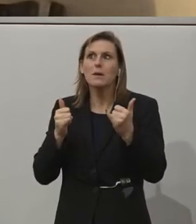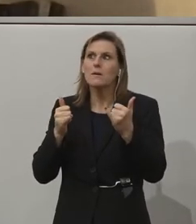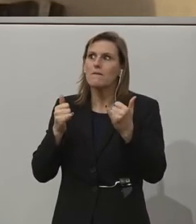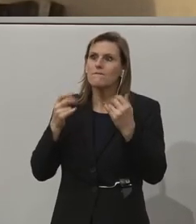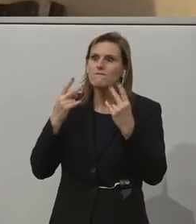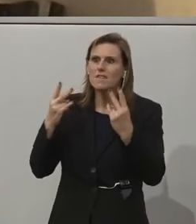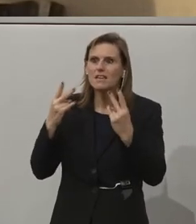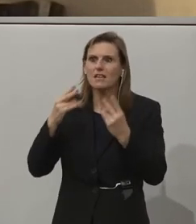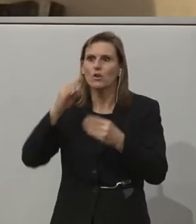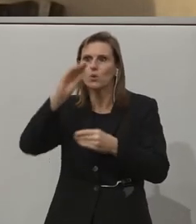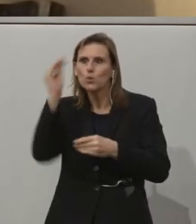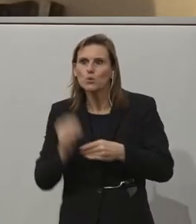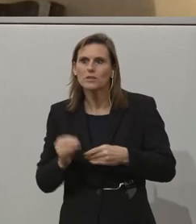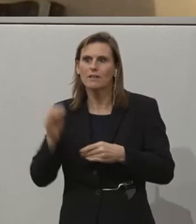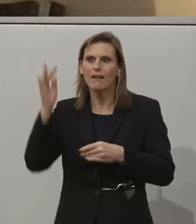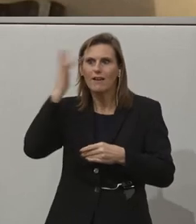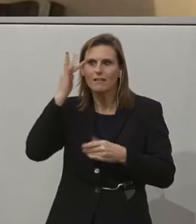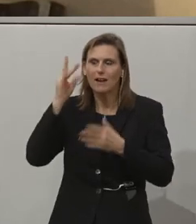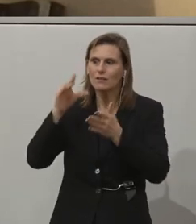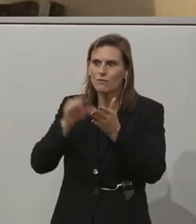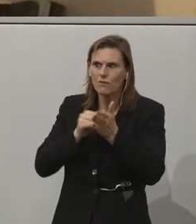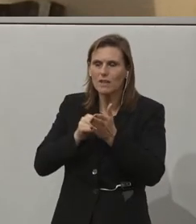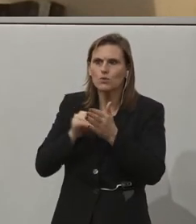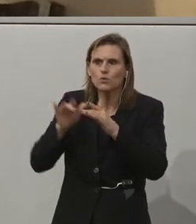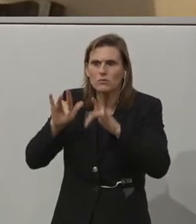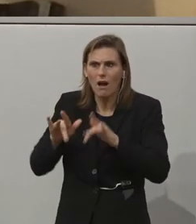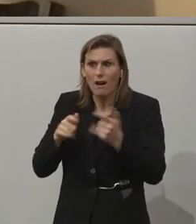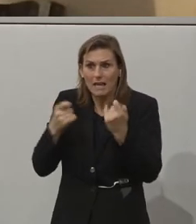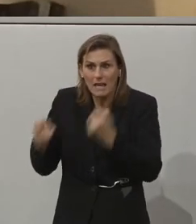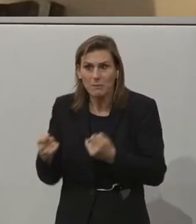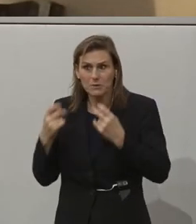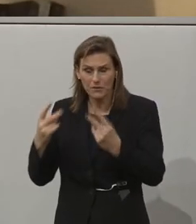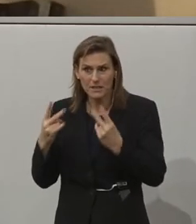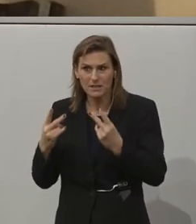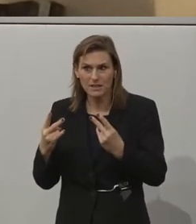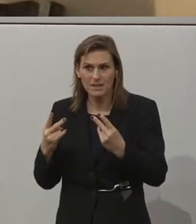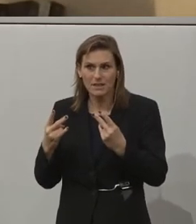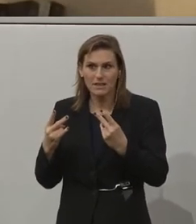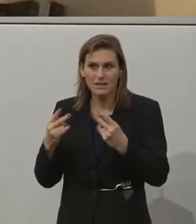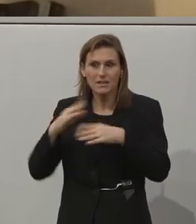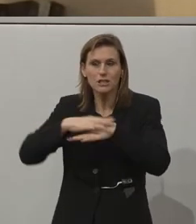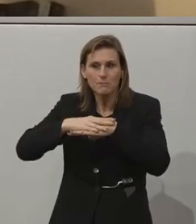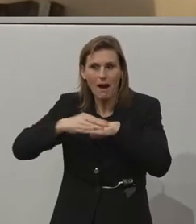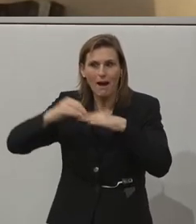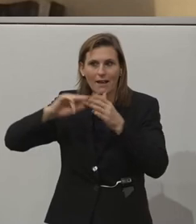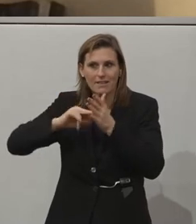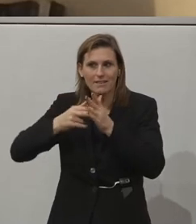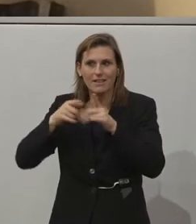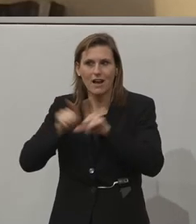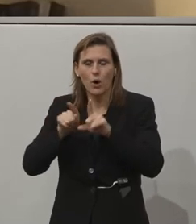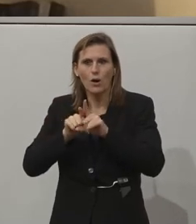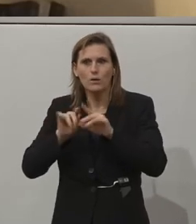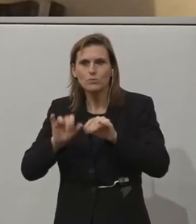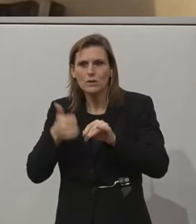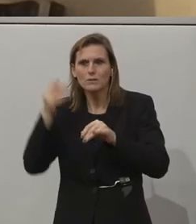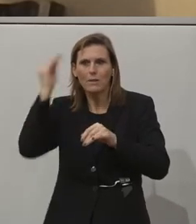approach machine learning and artificial intelligence before we can trust it in realms of accessibility. And I think the best way